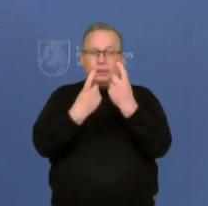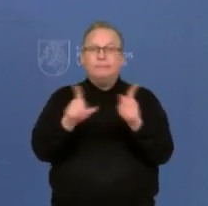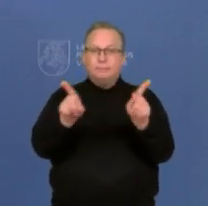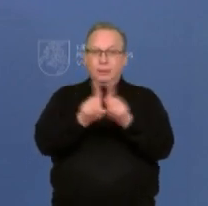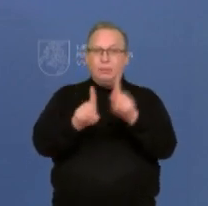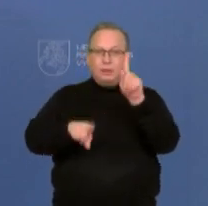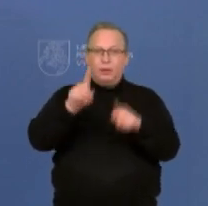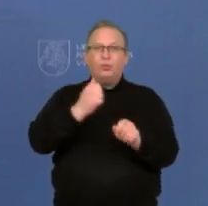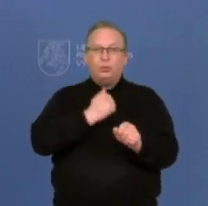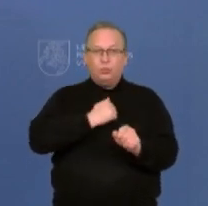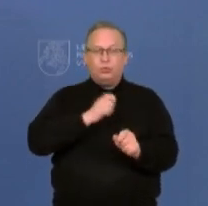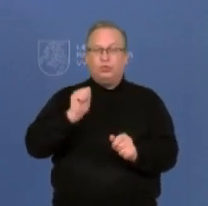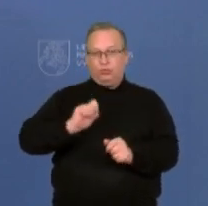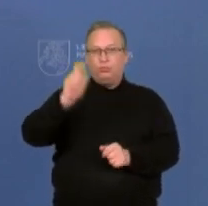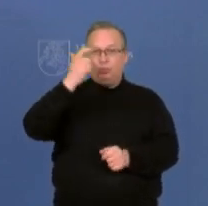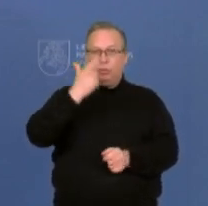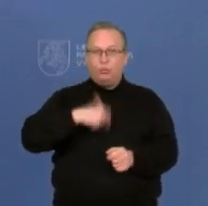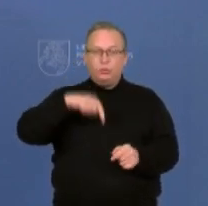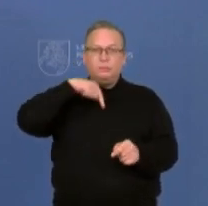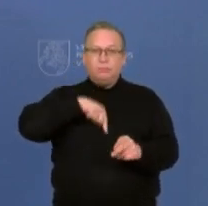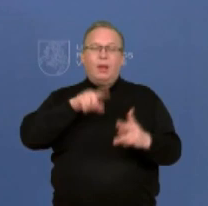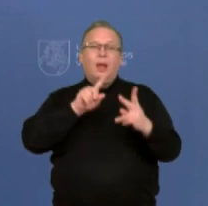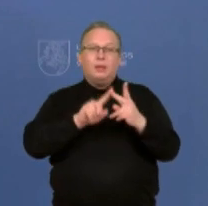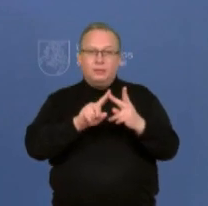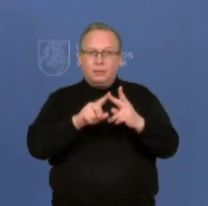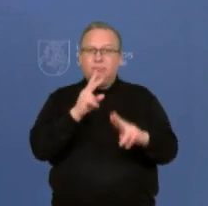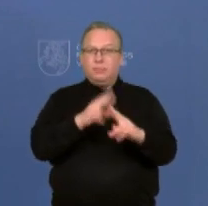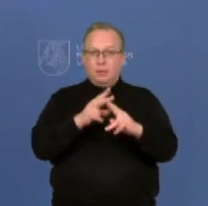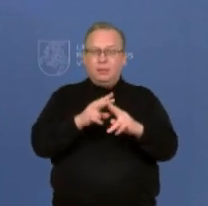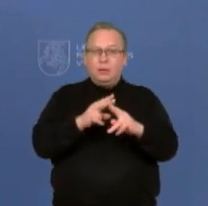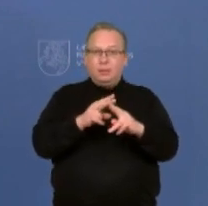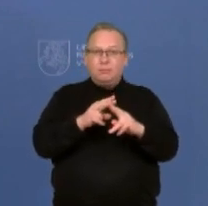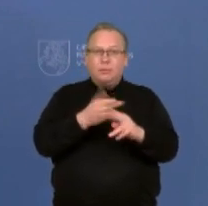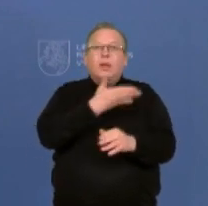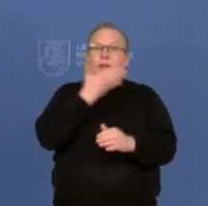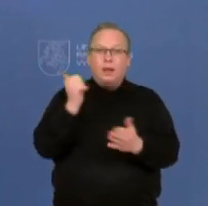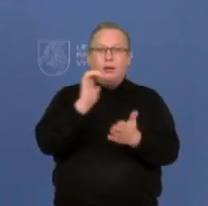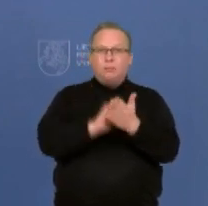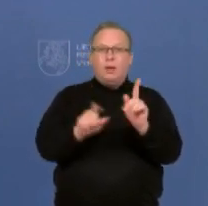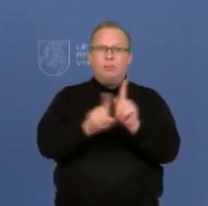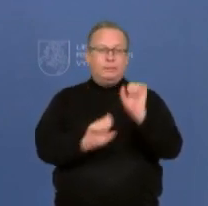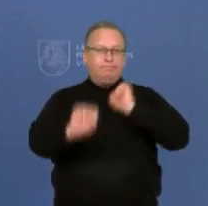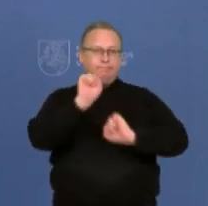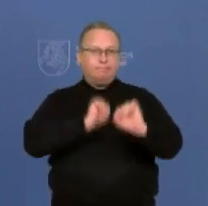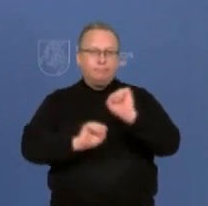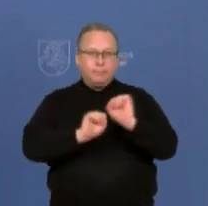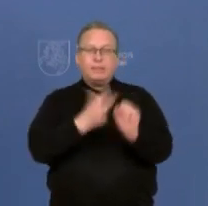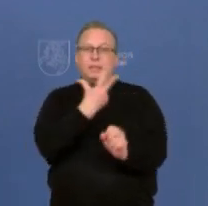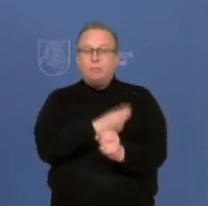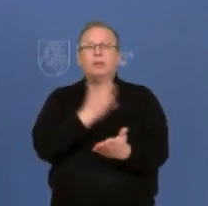lygos tai nėra priežastis nesiskiepyti, tai yra priežastis skiepytis.